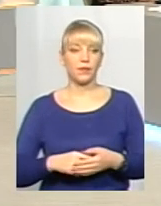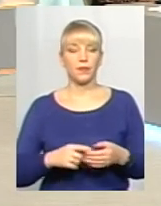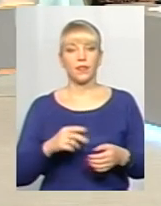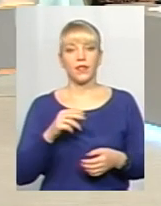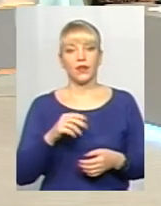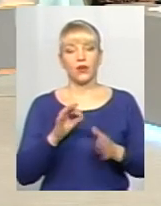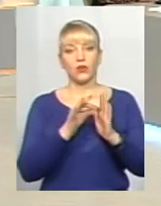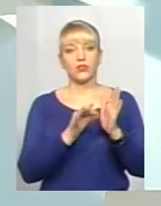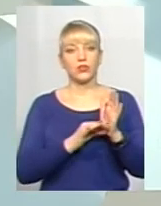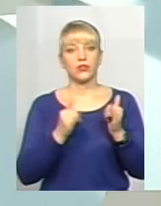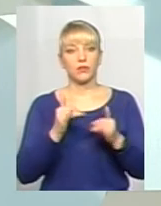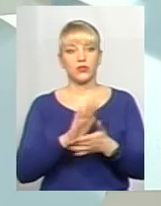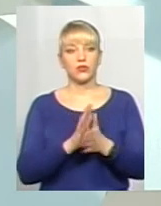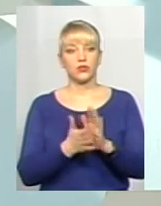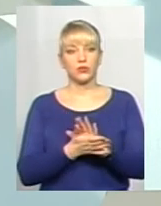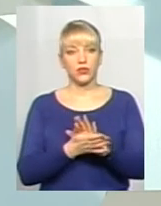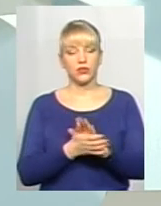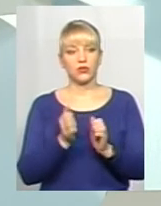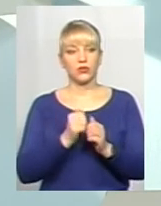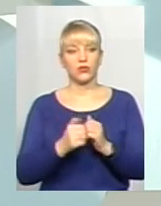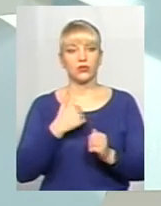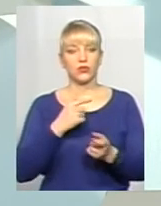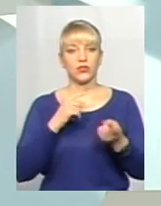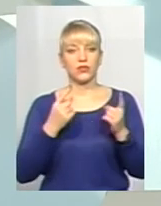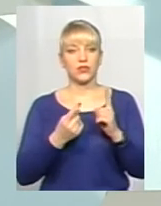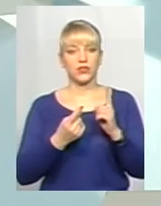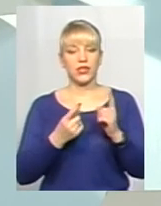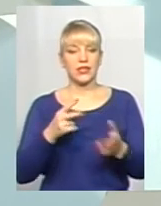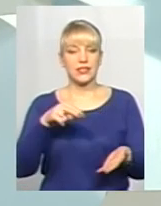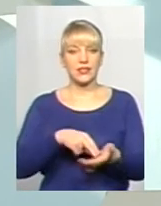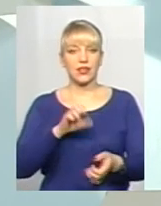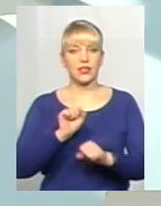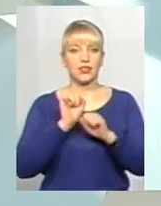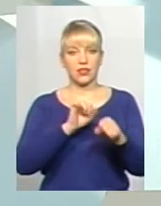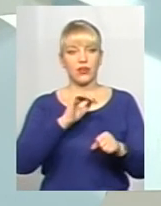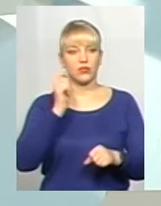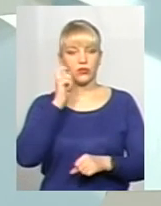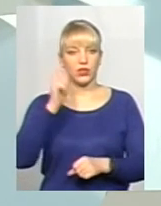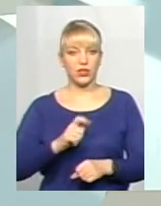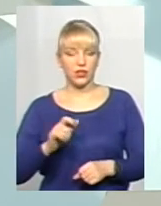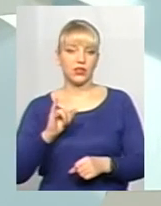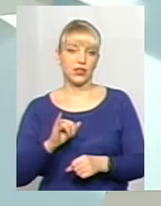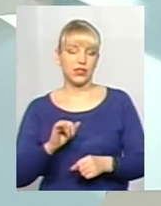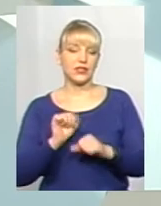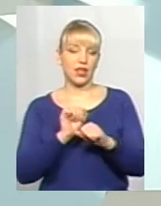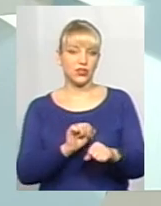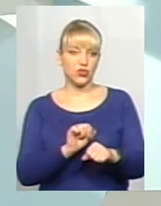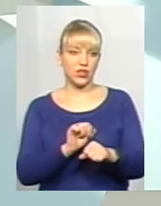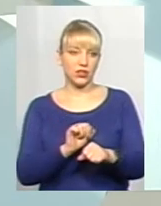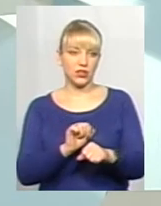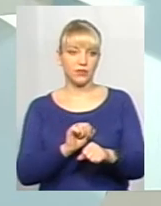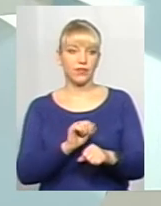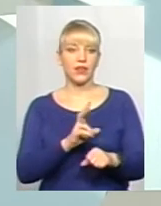Оцінюючи теперішню ситуацію, кожен хоче стати на захист своєї рідної країни і захищати її